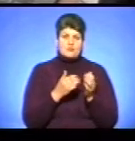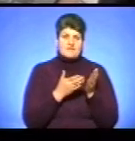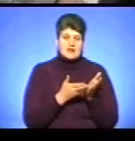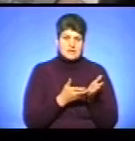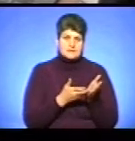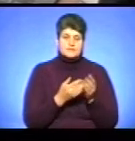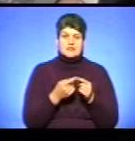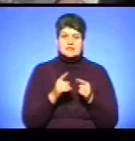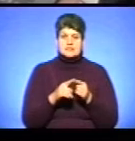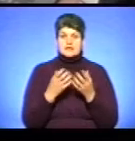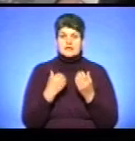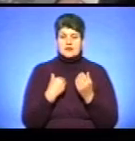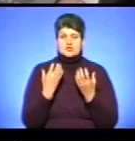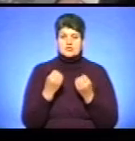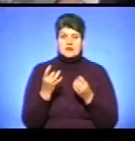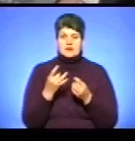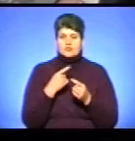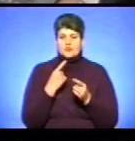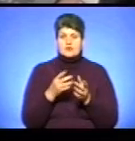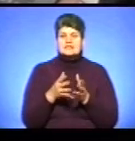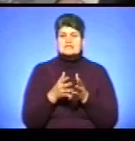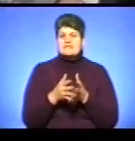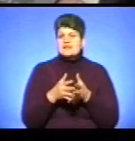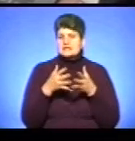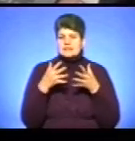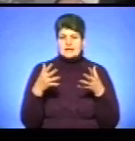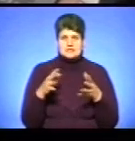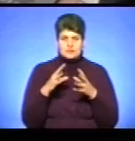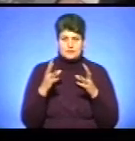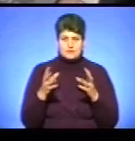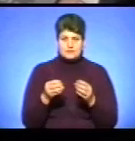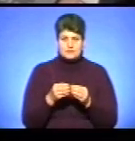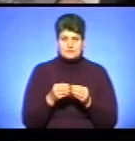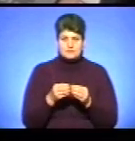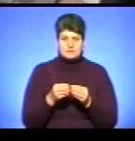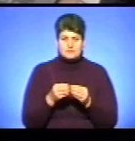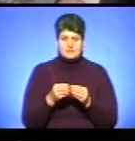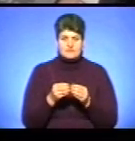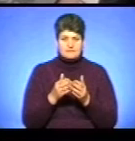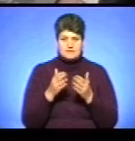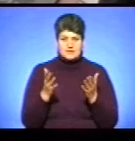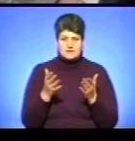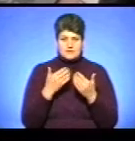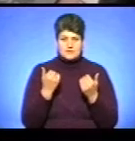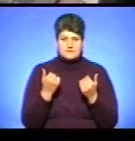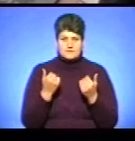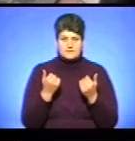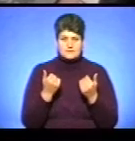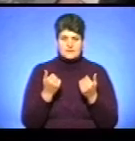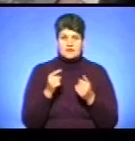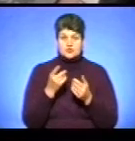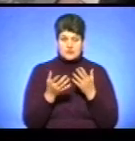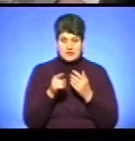це, я ще раз повторюю, це велетенські об'єми. Це велетенські об'єми. якщо, наприклад, ними